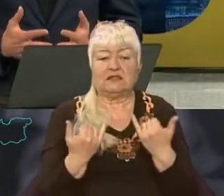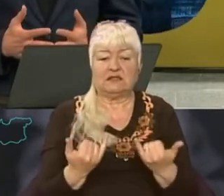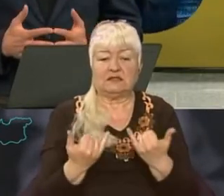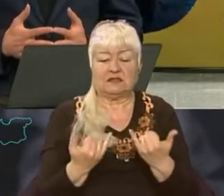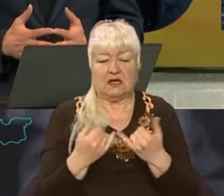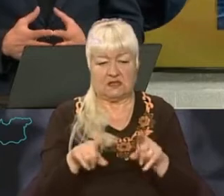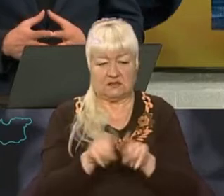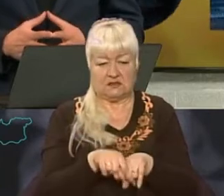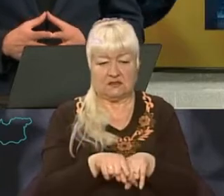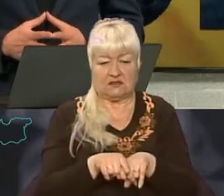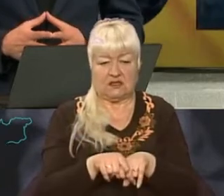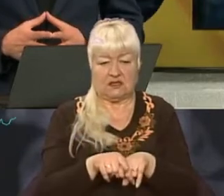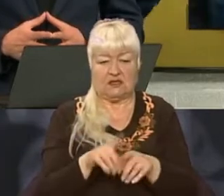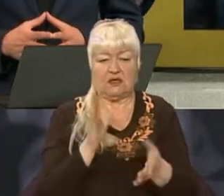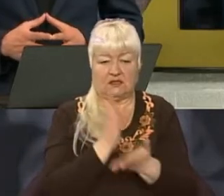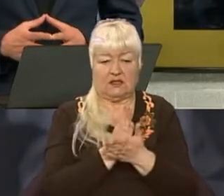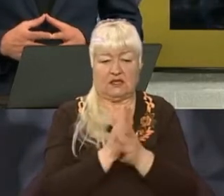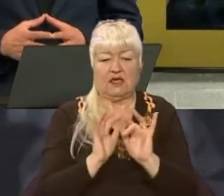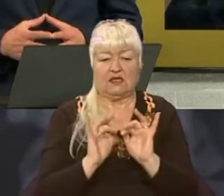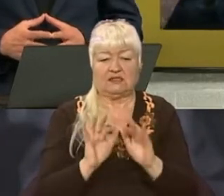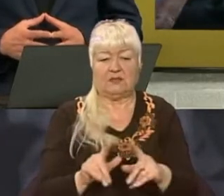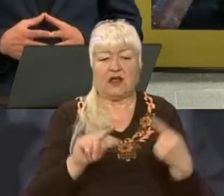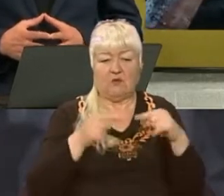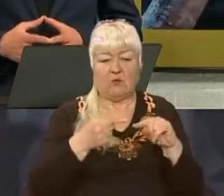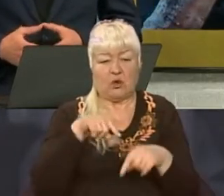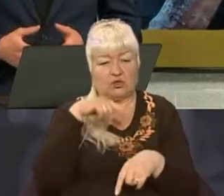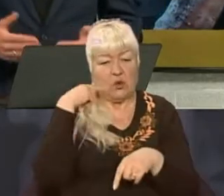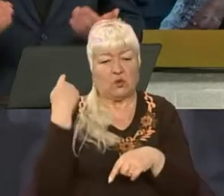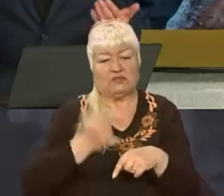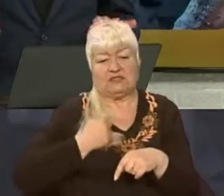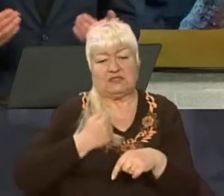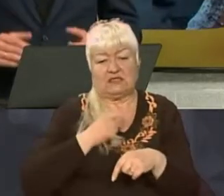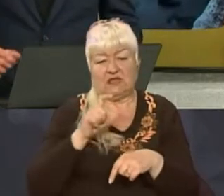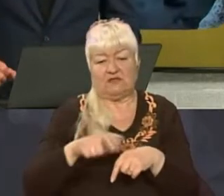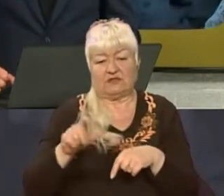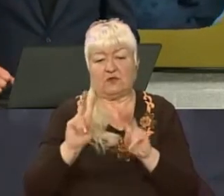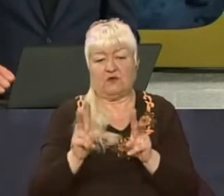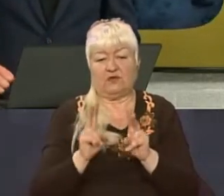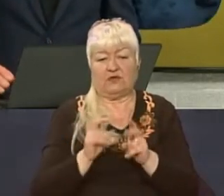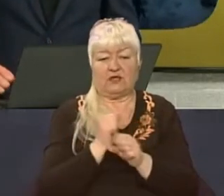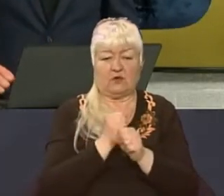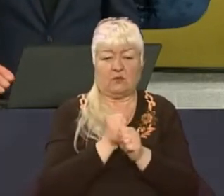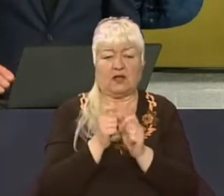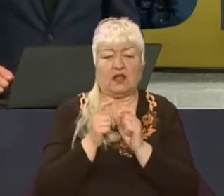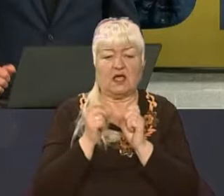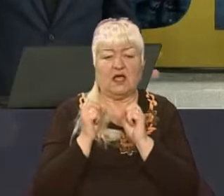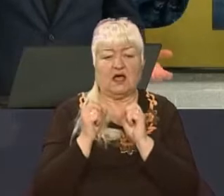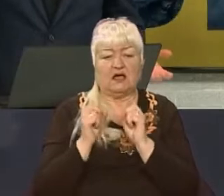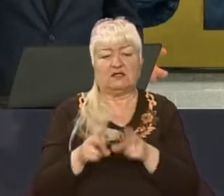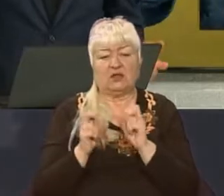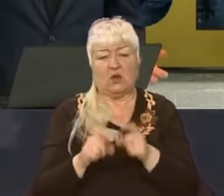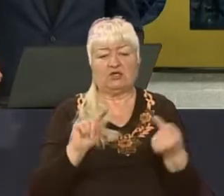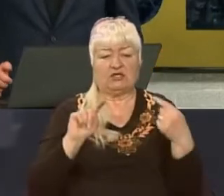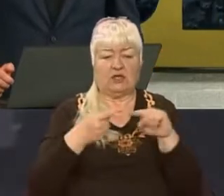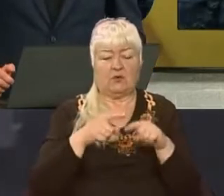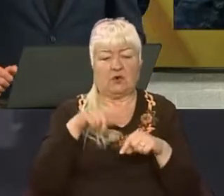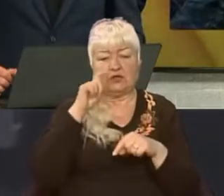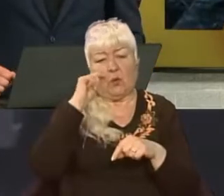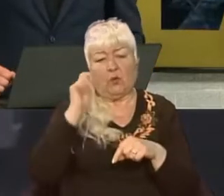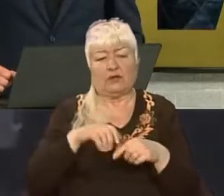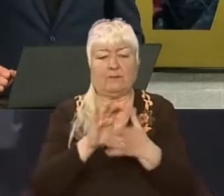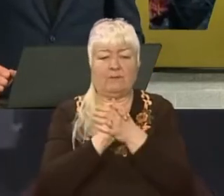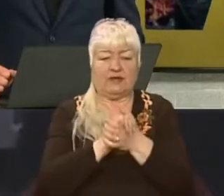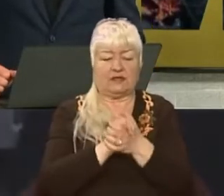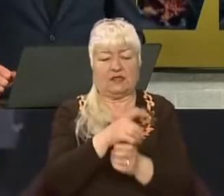зараз таких карних справ проти таких російських військових, які вчиняли злочини проти українських